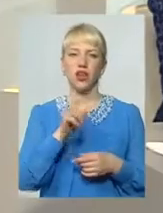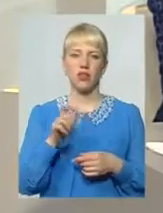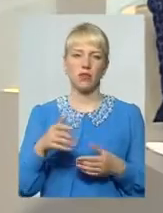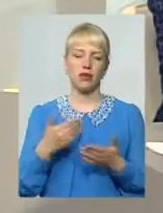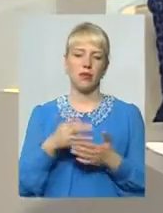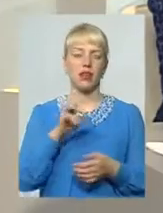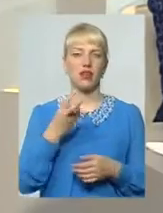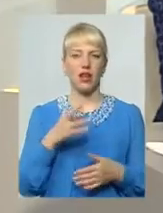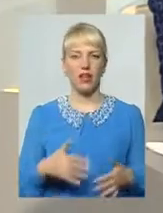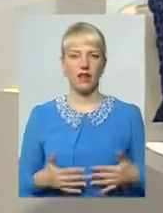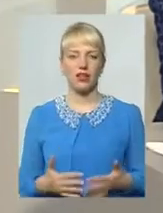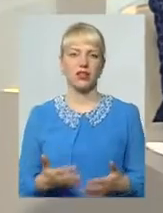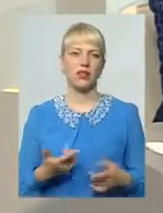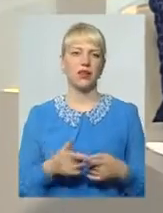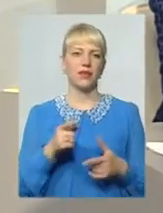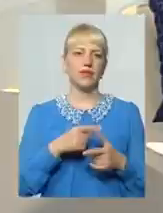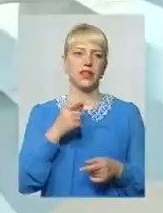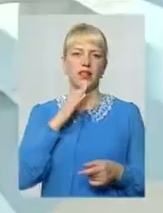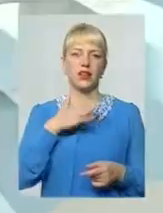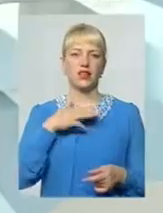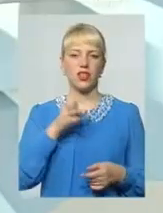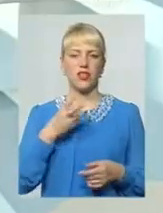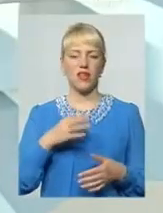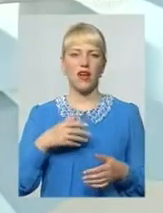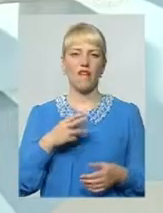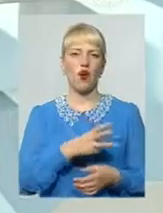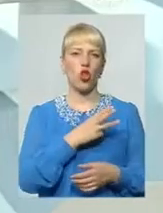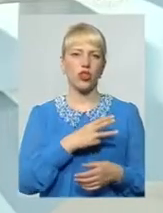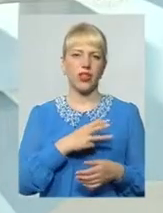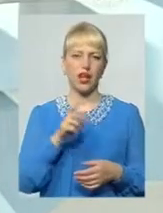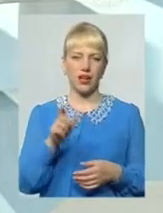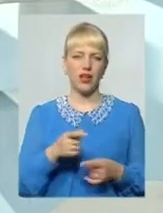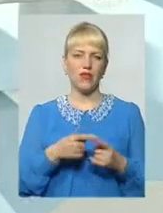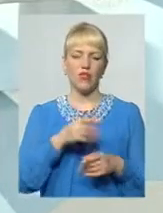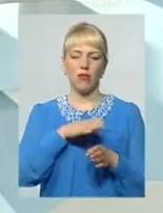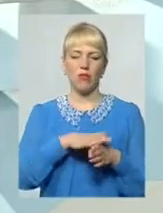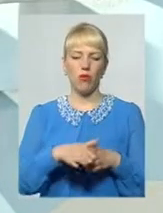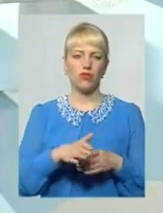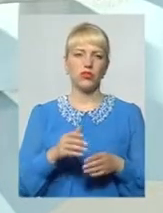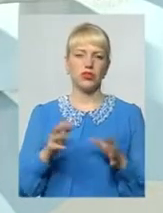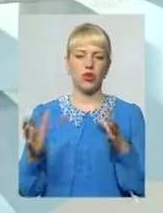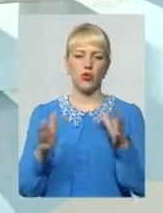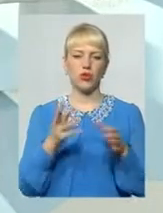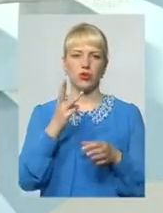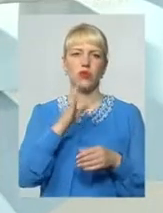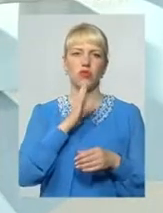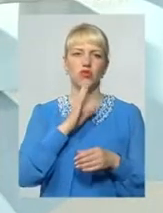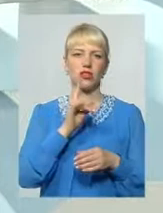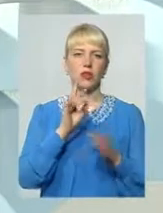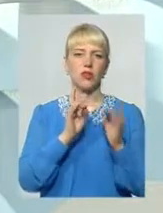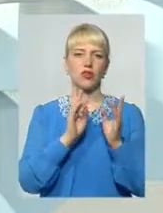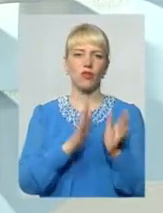Танюшка вагітна І наша Таня волонтер Вона повністю опікується трьома дівчатками в гуртожитку Які